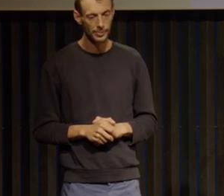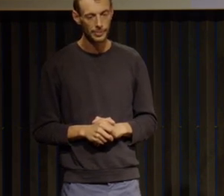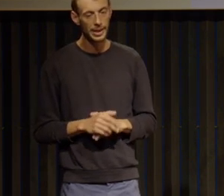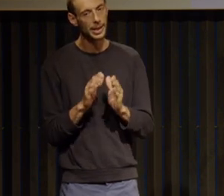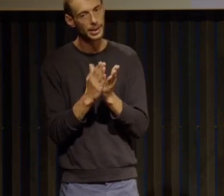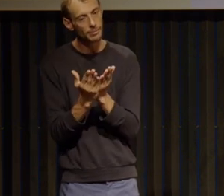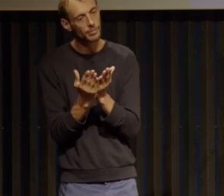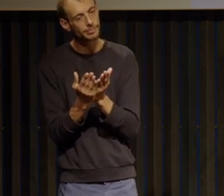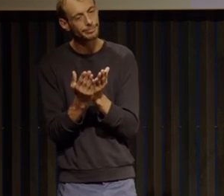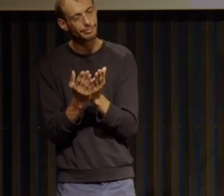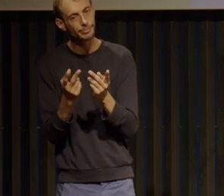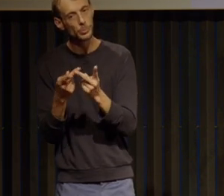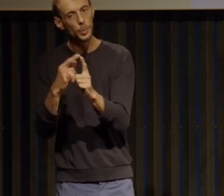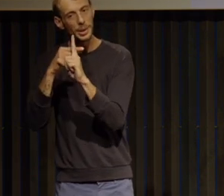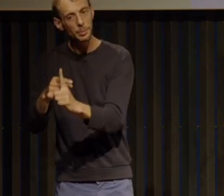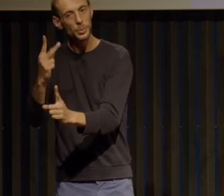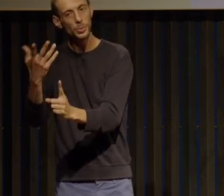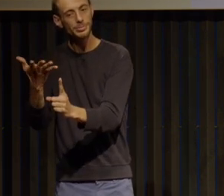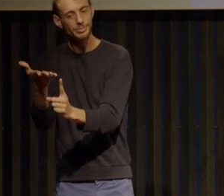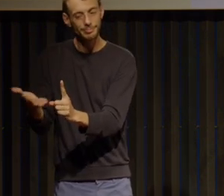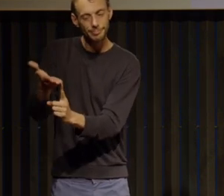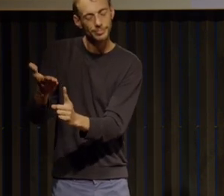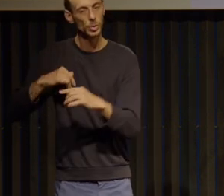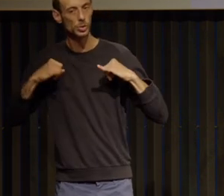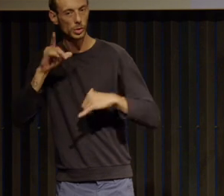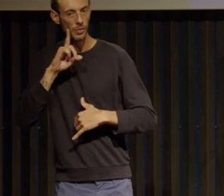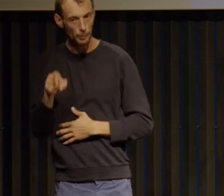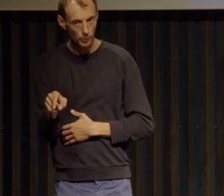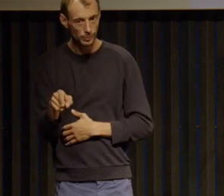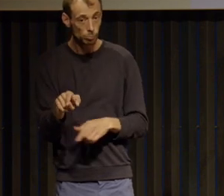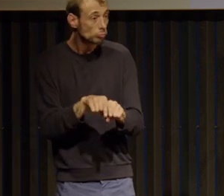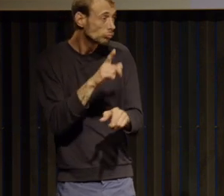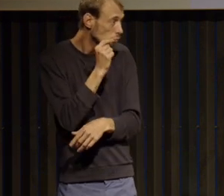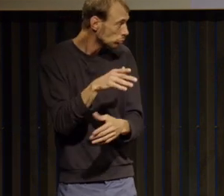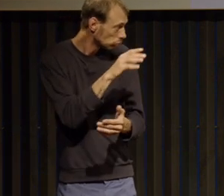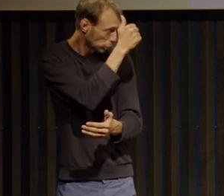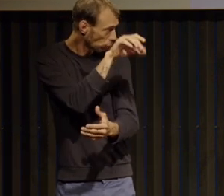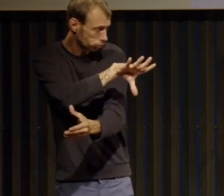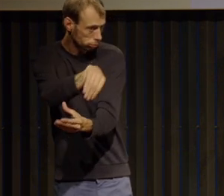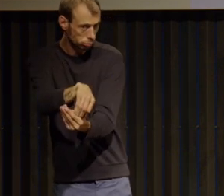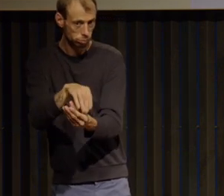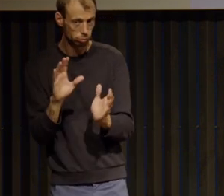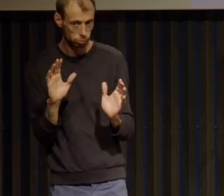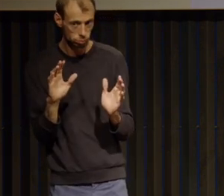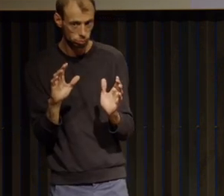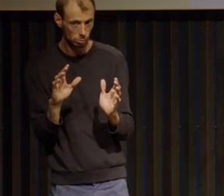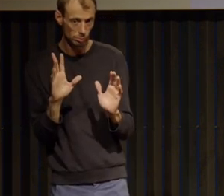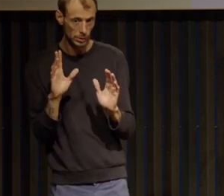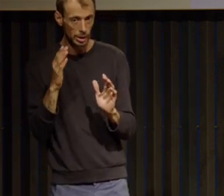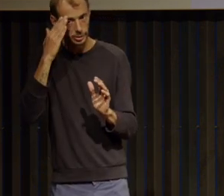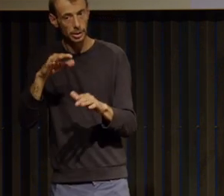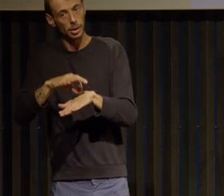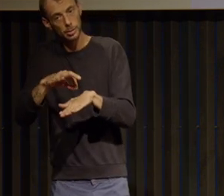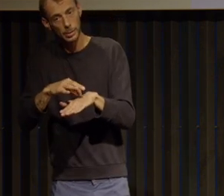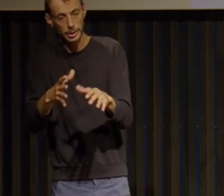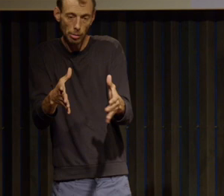l'avons vu qui sont assez majoritaires dans cette maladie il s'adresse aussi aux garçons ils sont aussi présents moins nombreux mais il y a